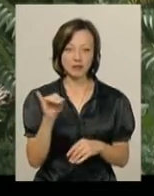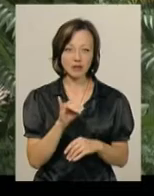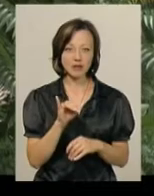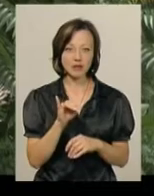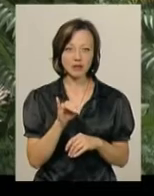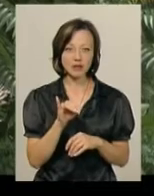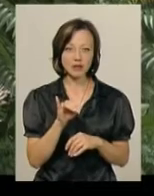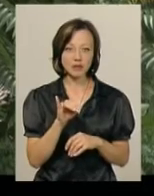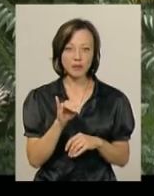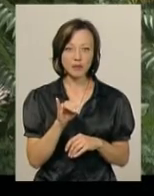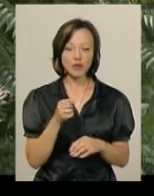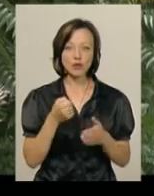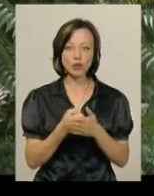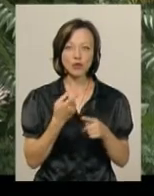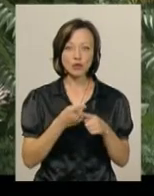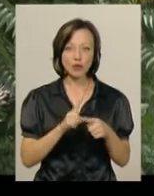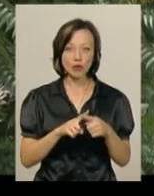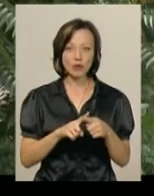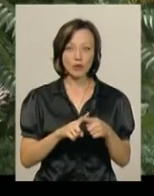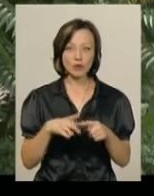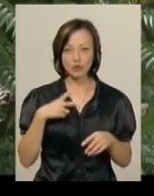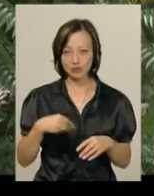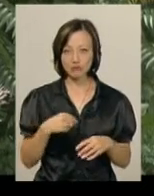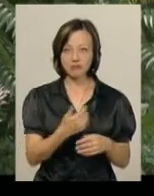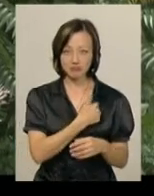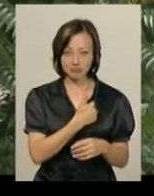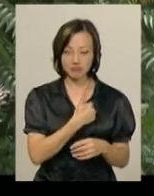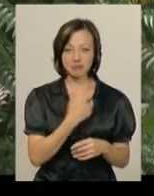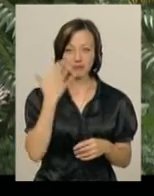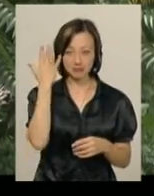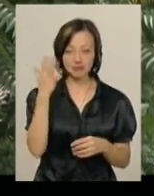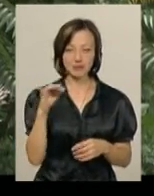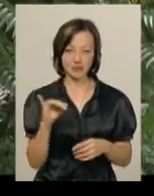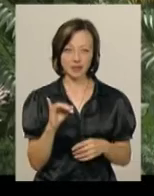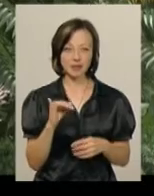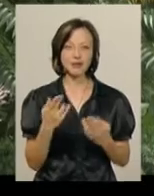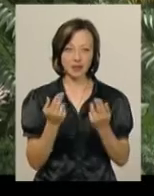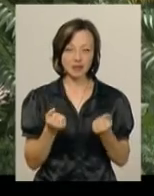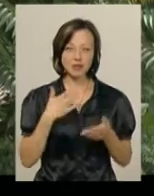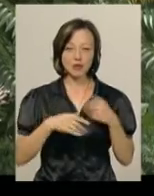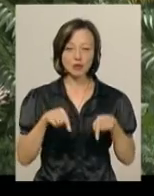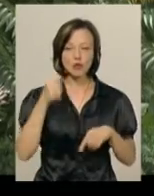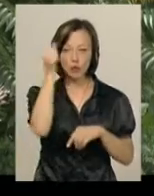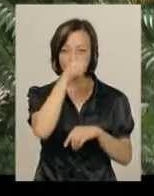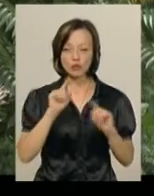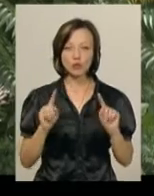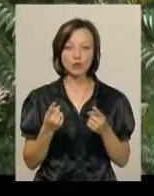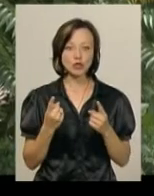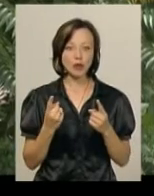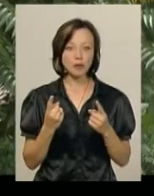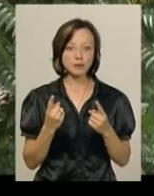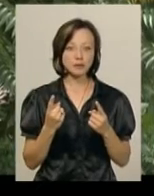і вона до цього стремилася, як би, і так. Цього року, надзвичайно,